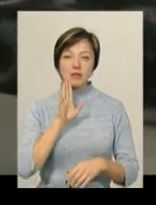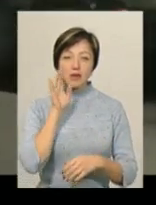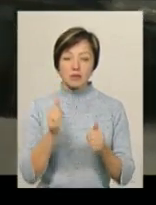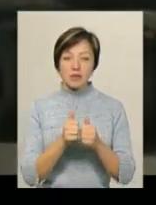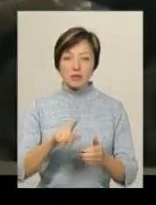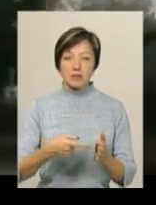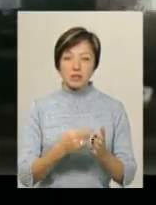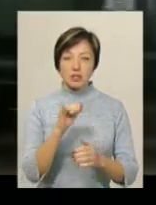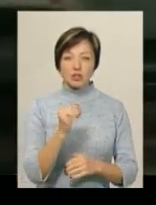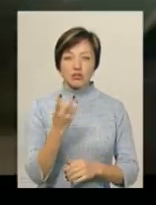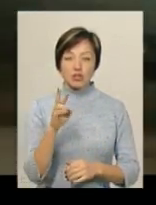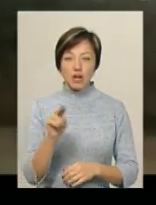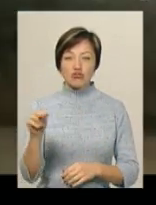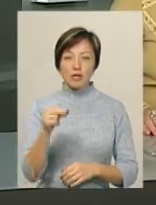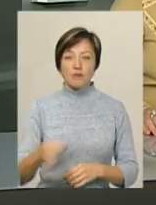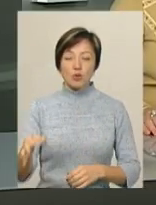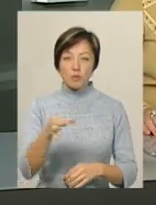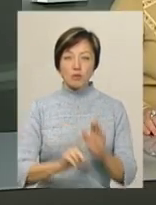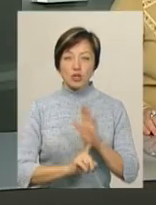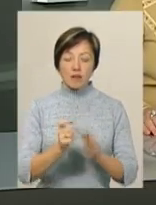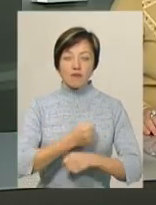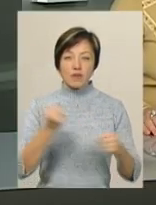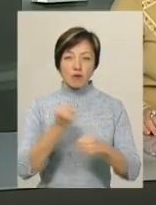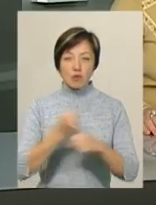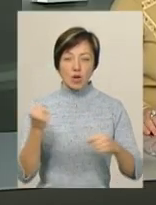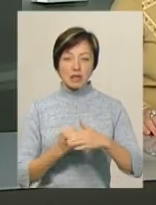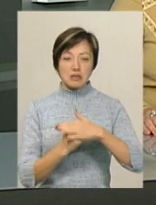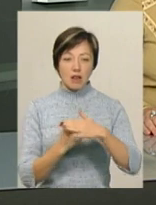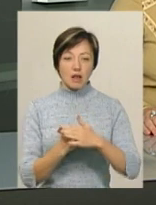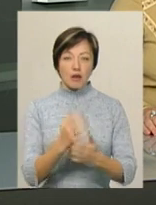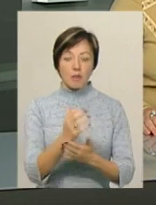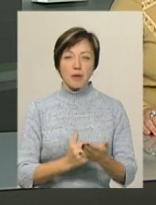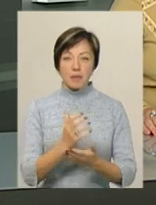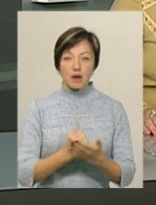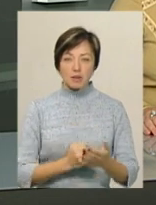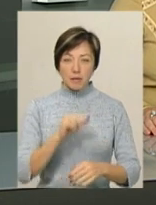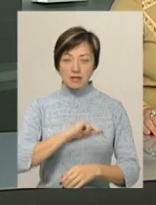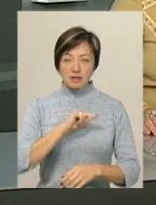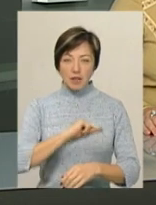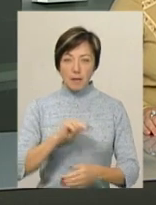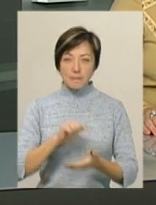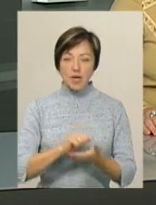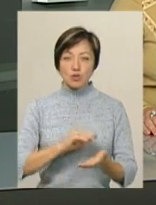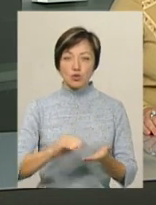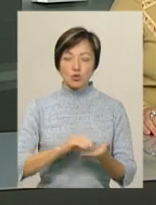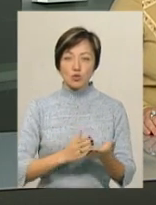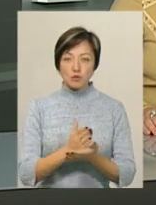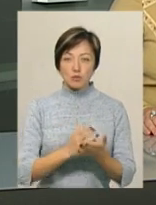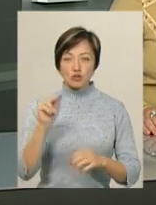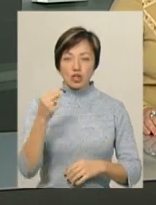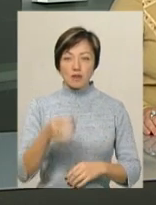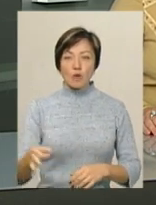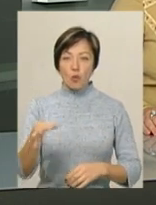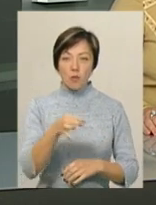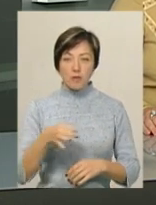неподалік міста Ічня в Чернігівській області почалися вибухи на складах боєприпасів. Співробітник прес-служби управління ДСНС Чернігівській області